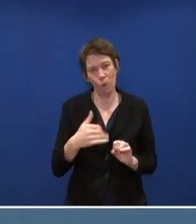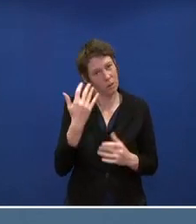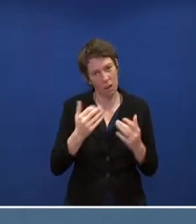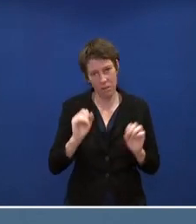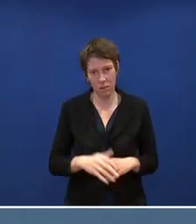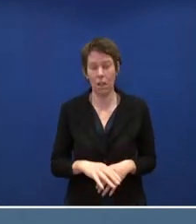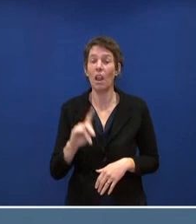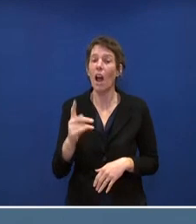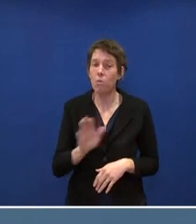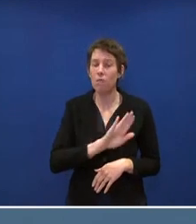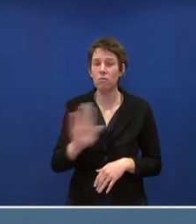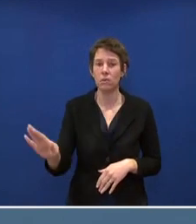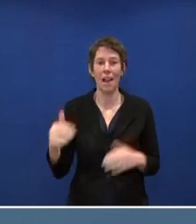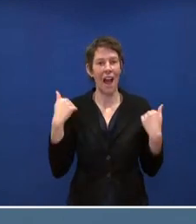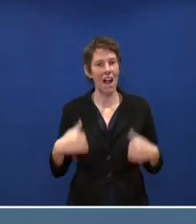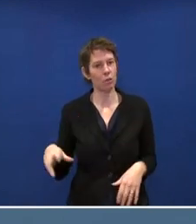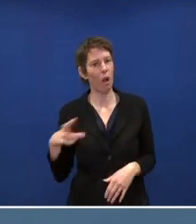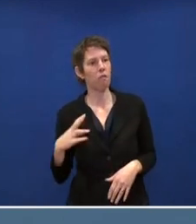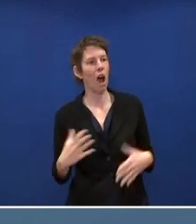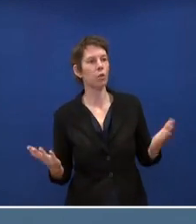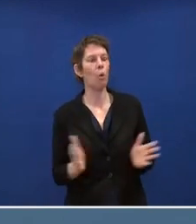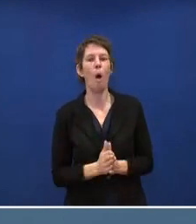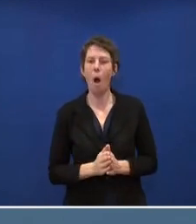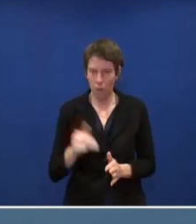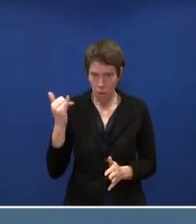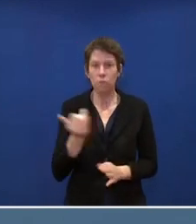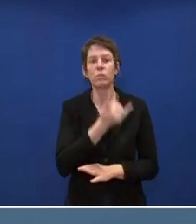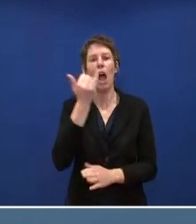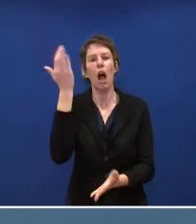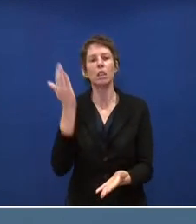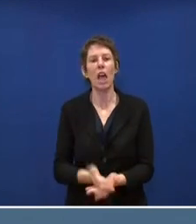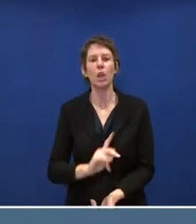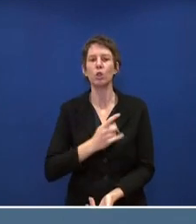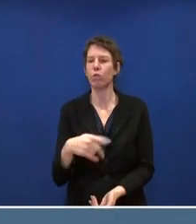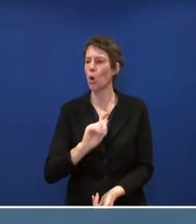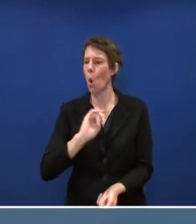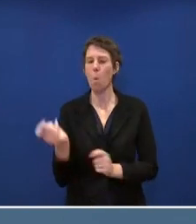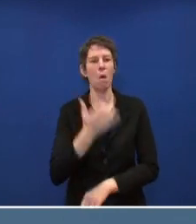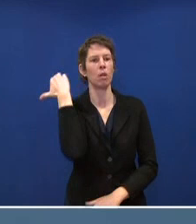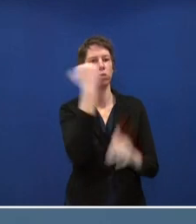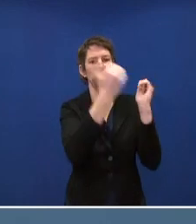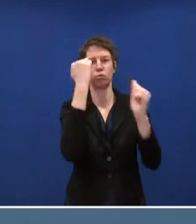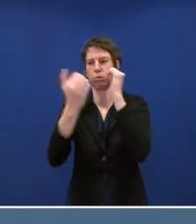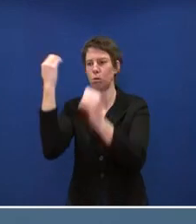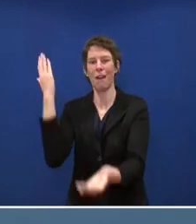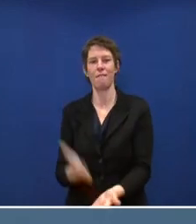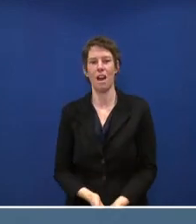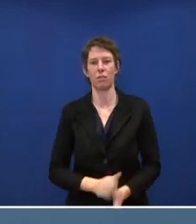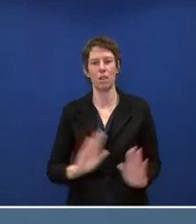die Erwartungshaltung kann nicht sein, dass wir jetzt Ende des Jahres den Schalter umstellen und dann